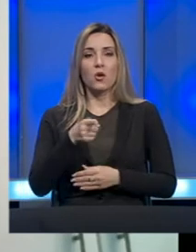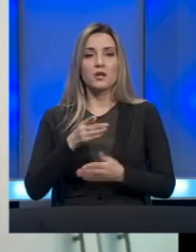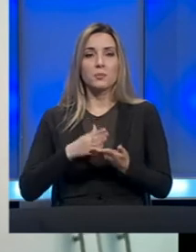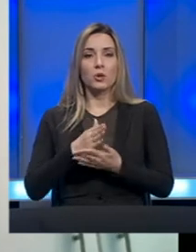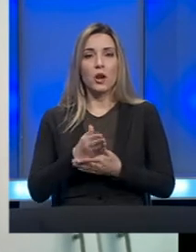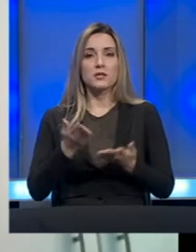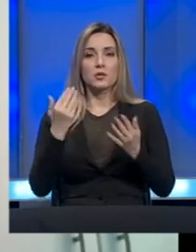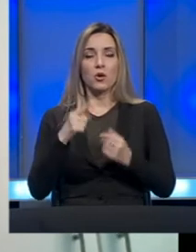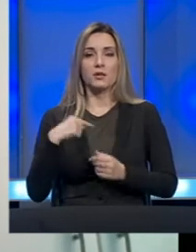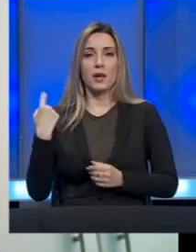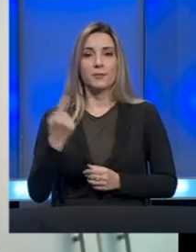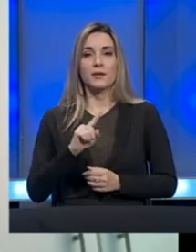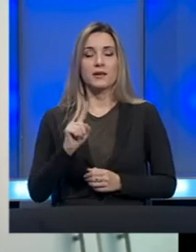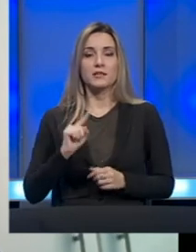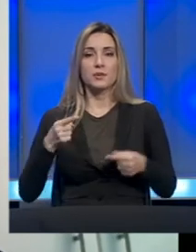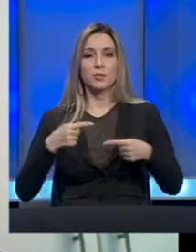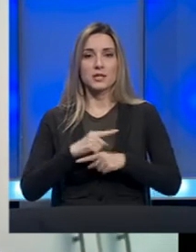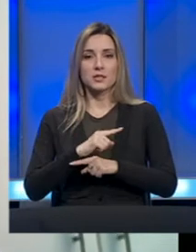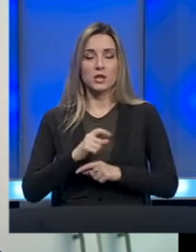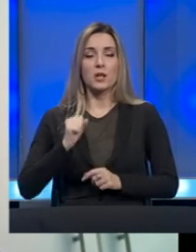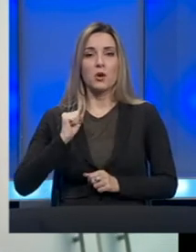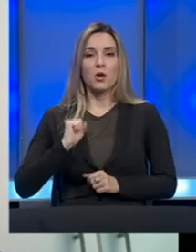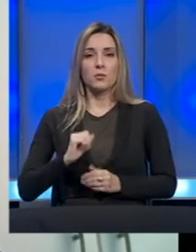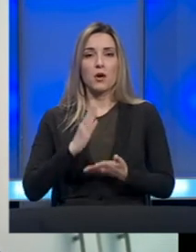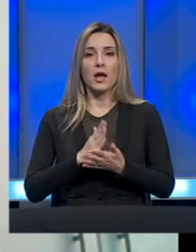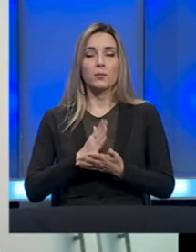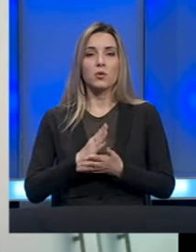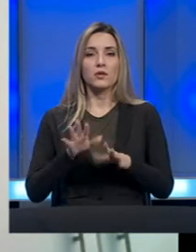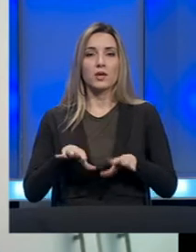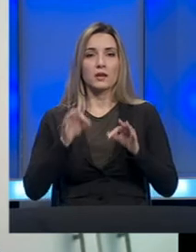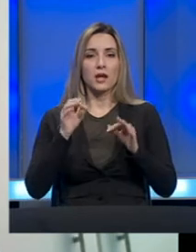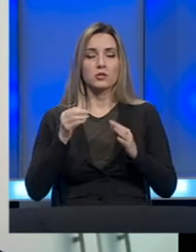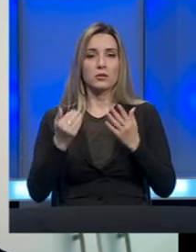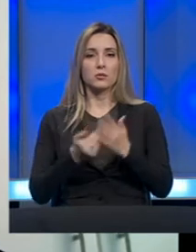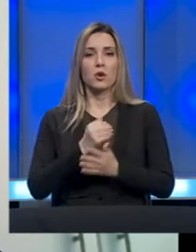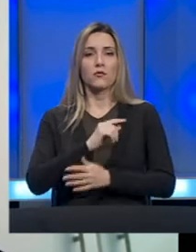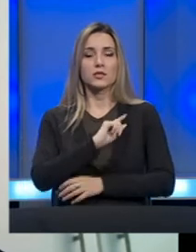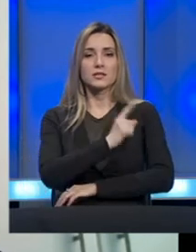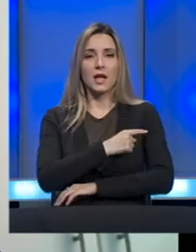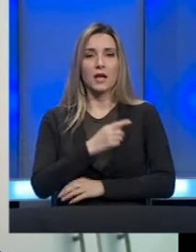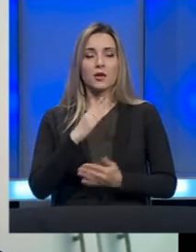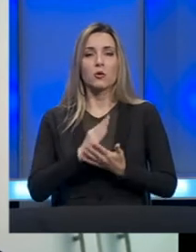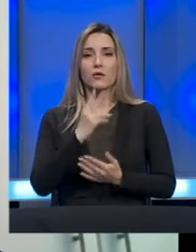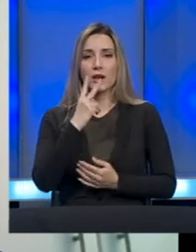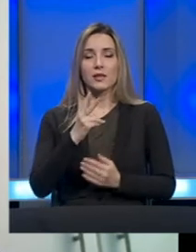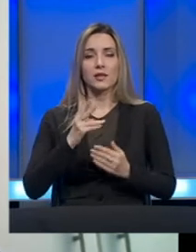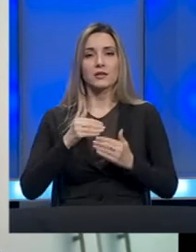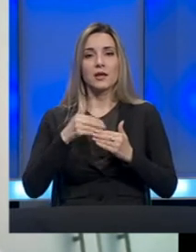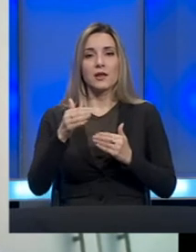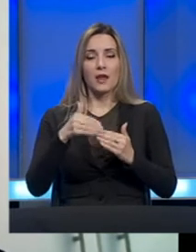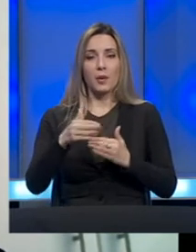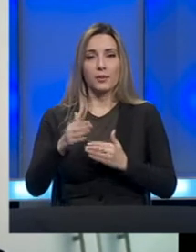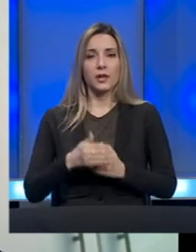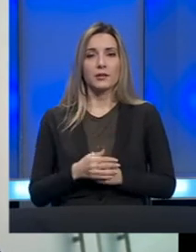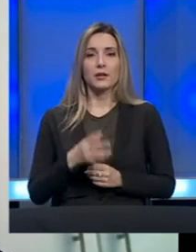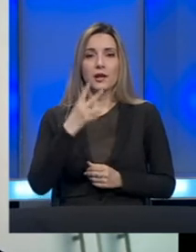onda mi ne smijemo da se žalimo. Moramo uvijek smoći iznova snage i uvijek gledati naprijed, uvijek gledati